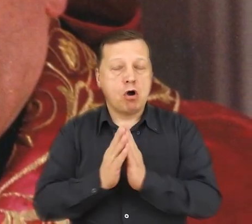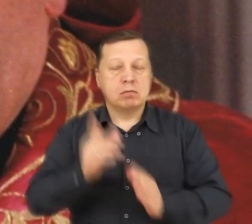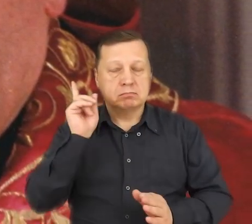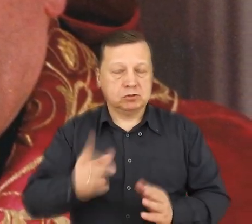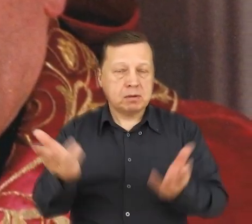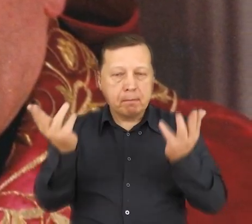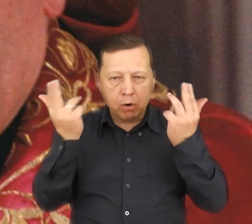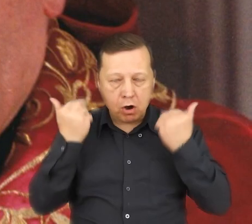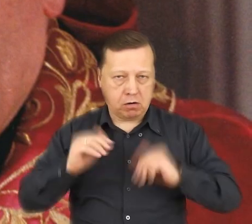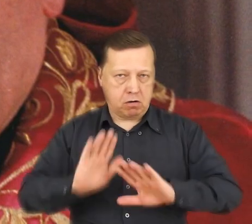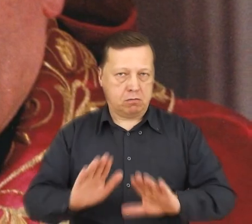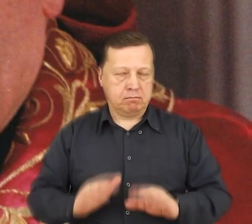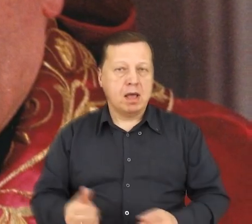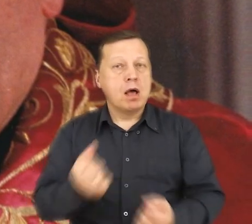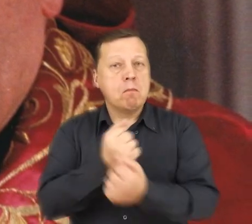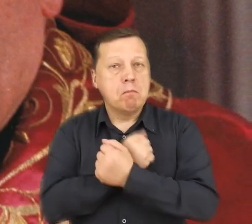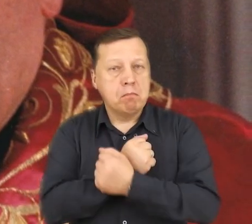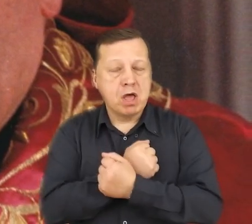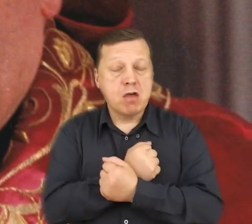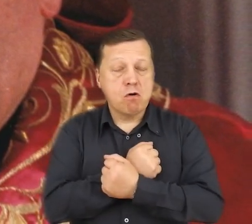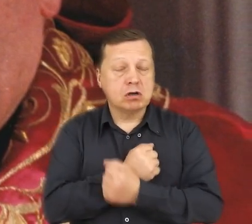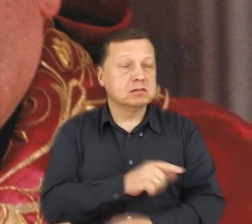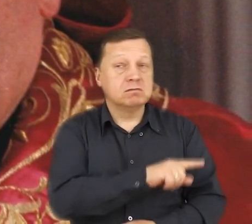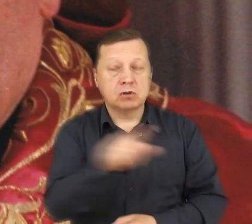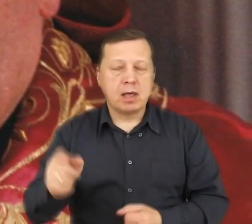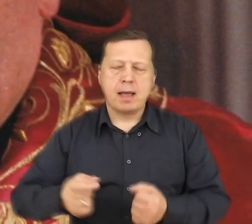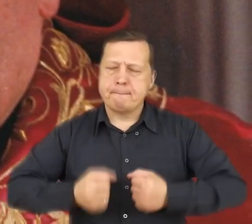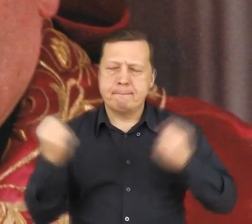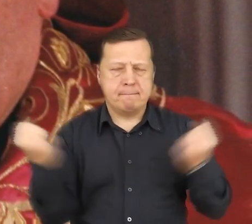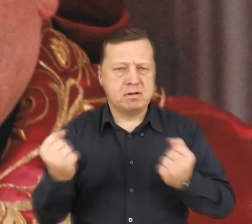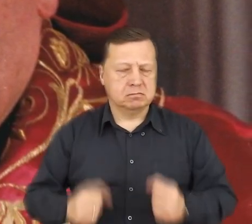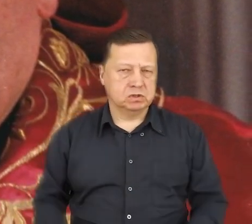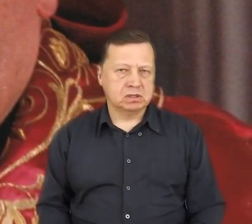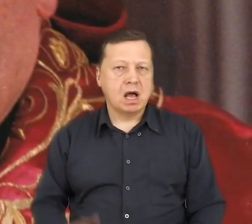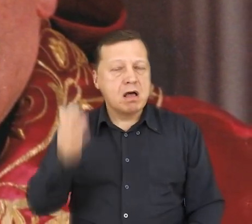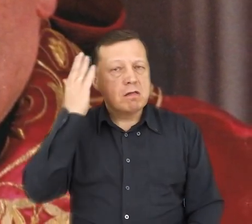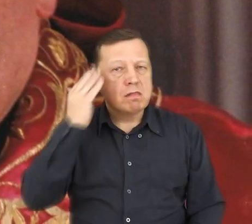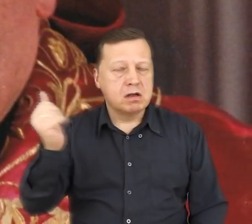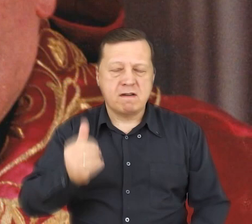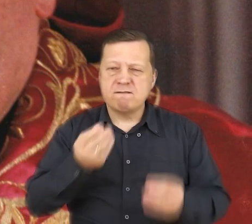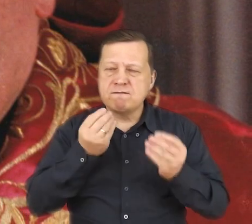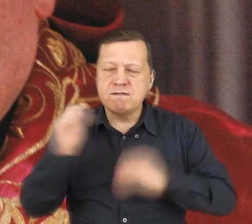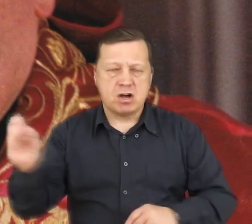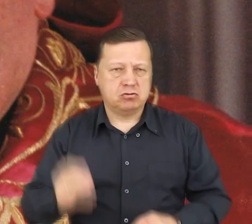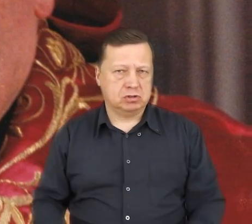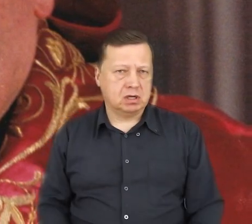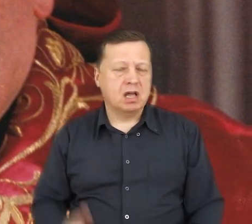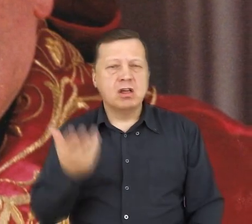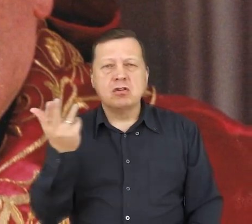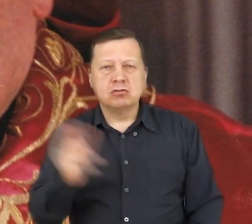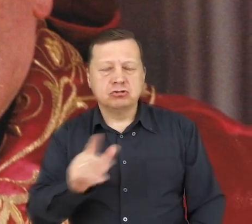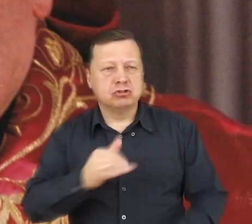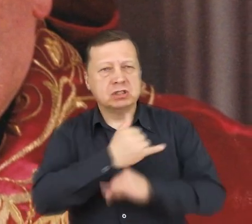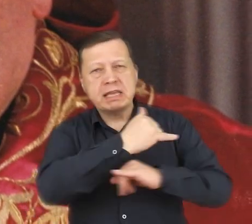modlitwa będzie pokorna. Niech nasza miłość będzie potężna. Niech nasza nadzieja będzie większa od